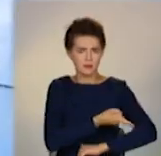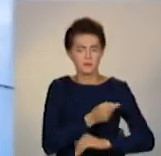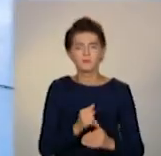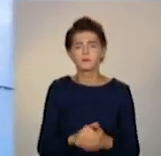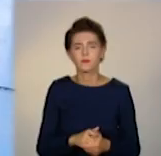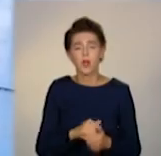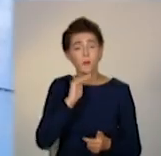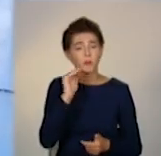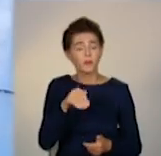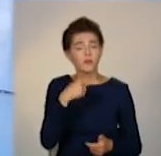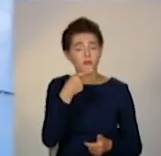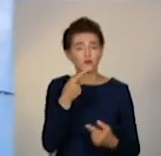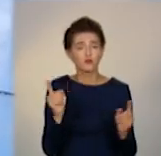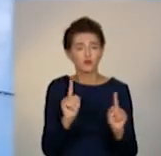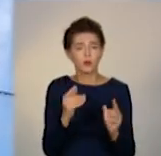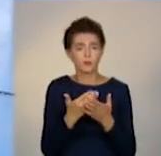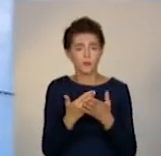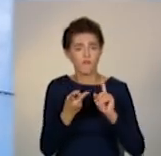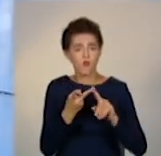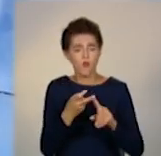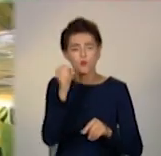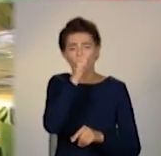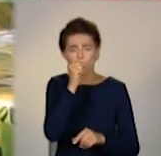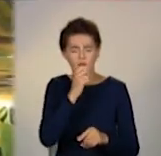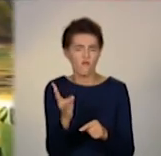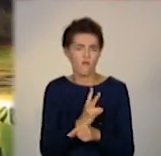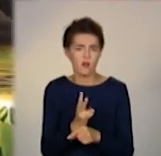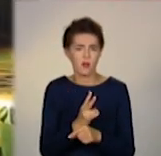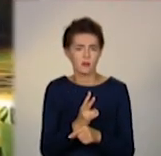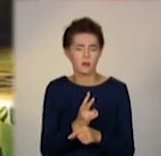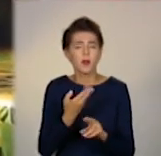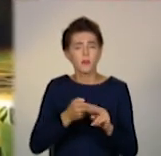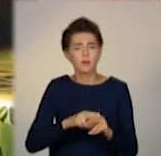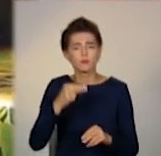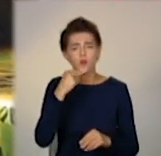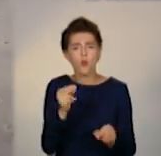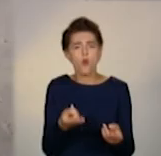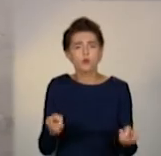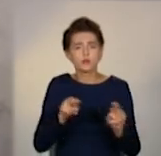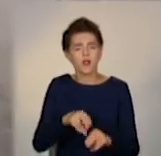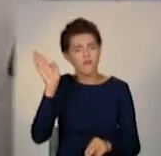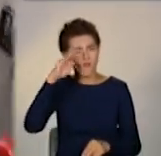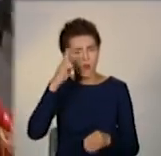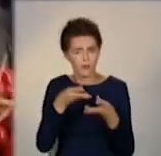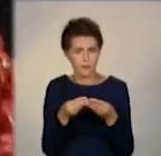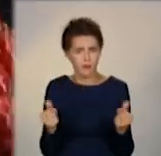Експерти додають, вторинна заморозка шкідлива. Адже замість корисних речовин залишиться тільки вода.